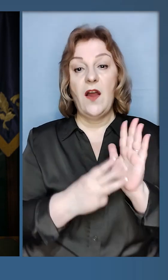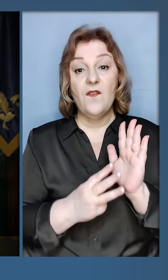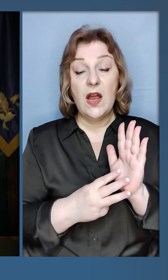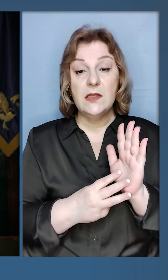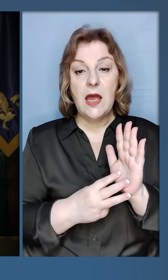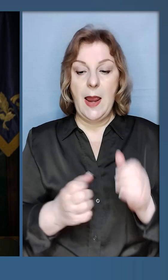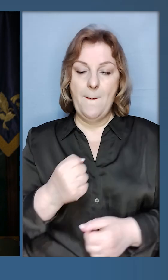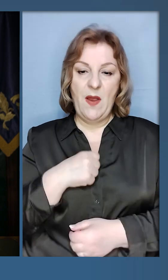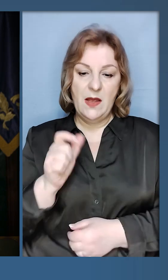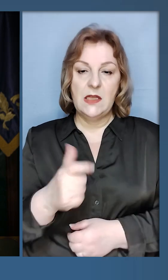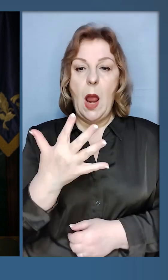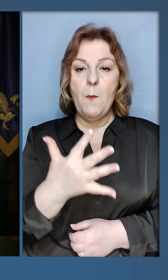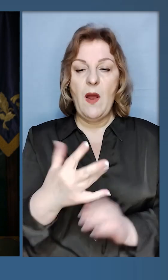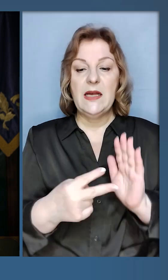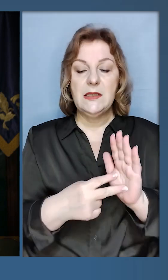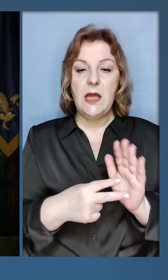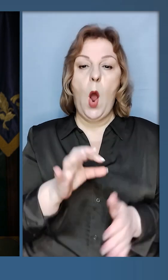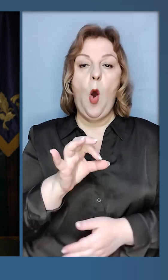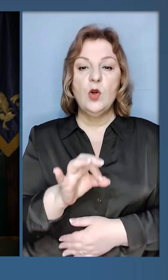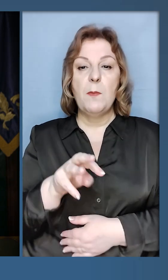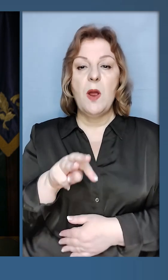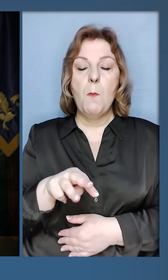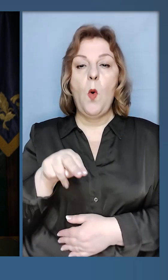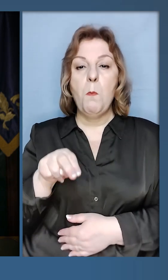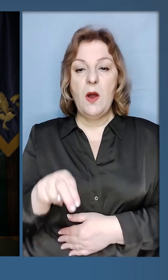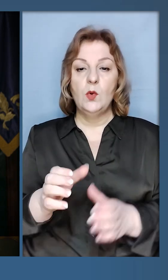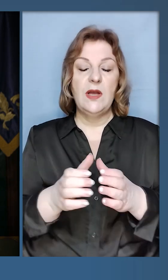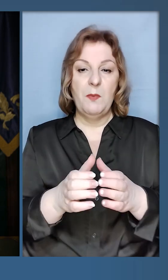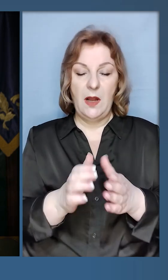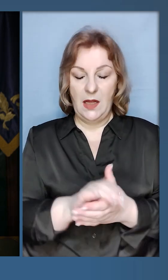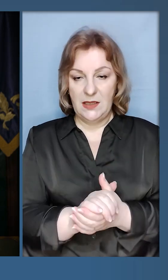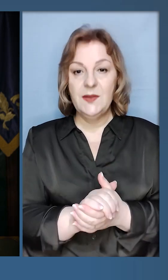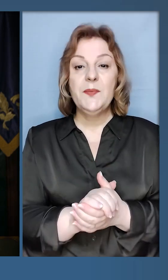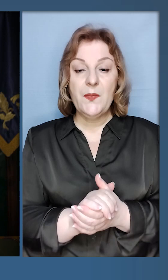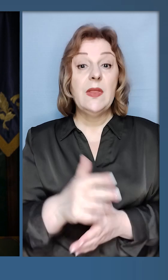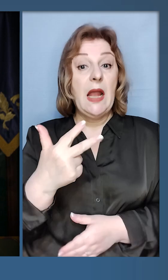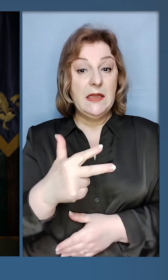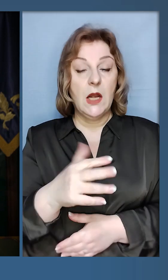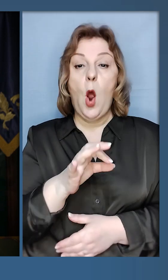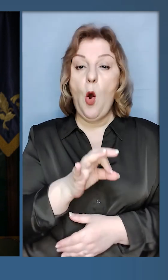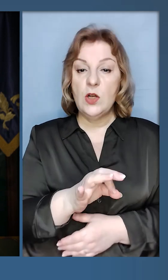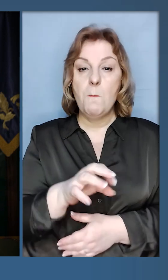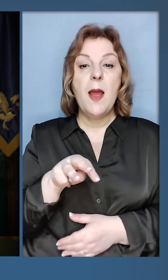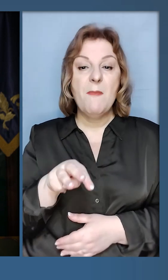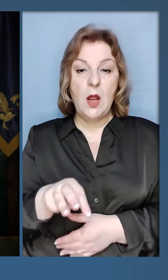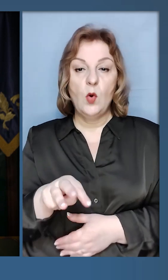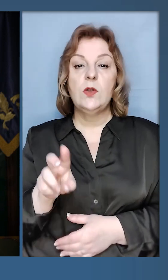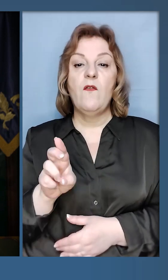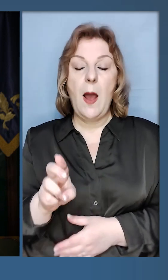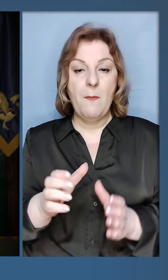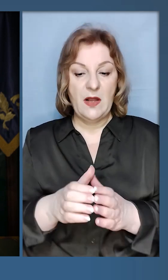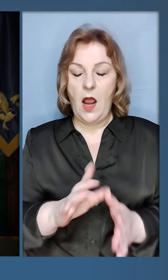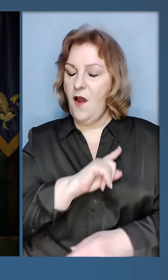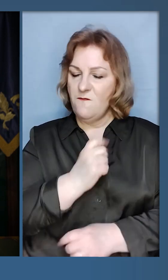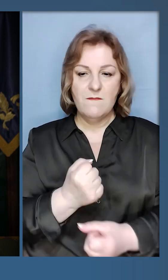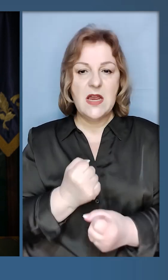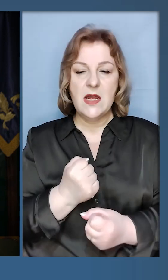Десантники, вісімдесятки та бійці 57-ї окремої мотопіхотної бригади, 30-та